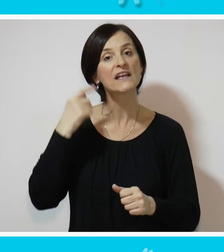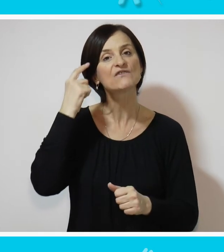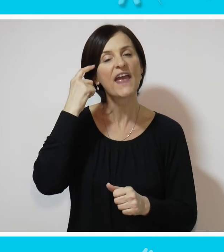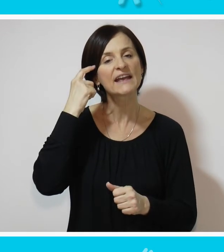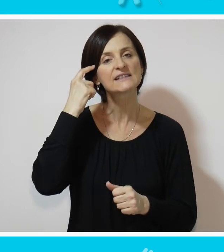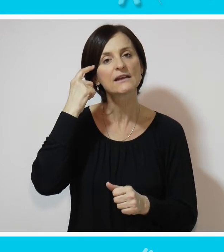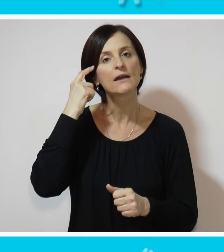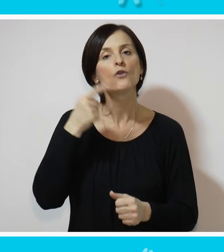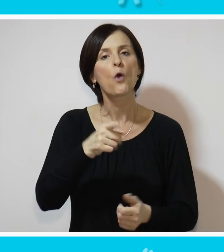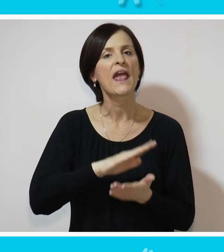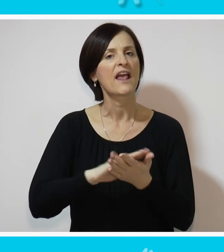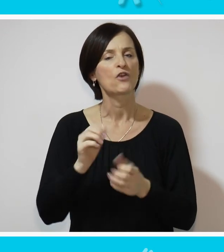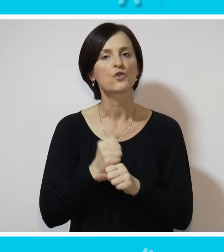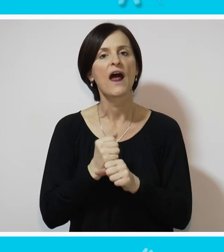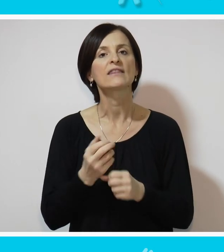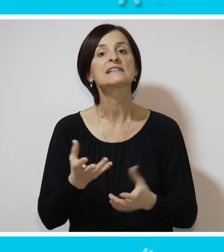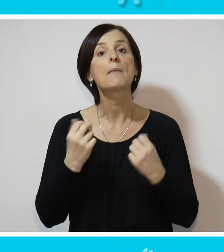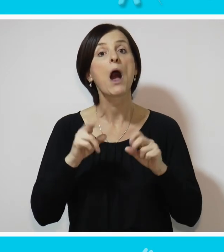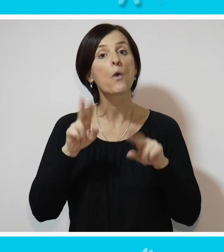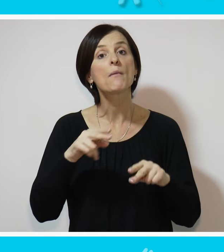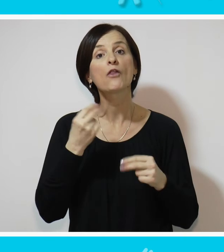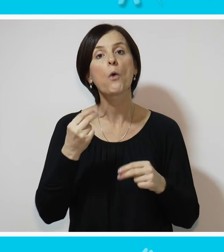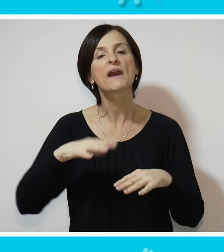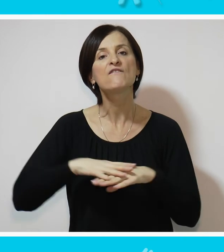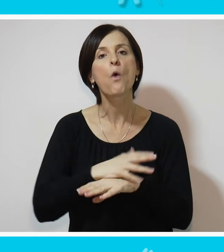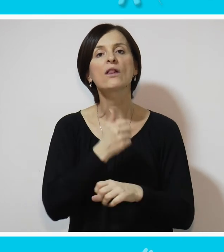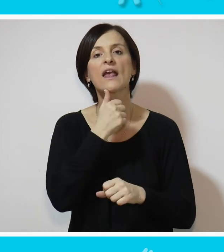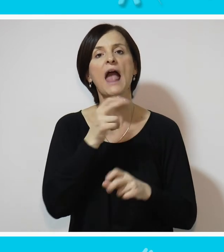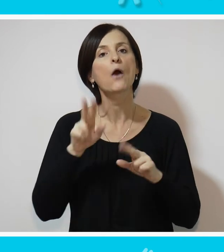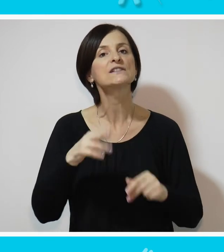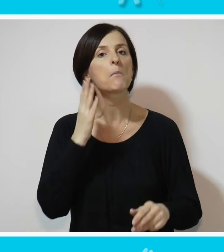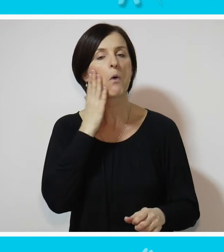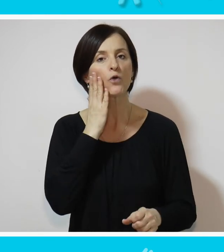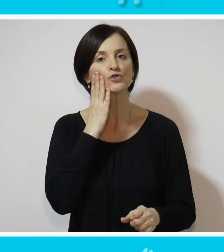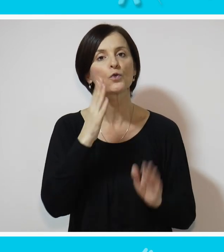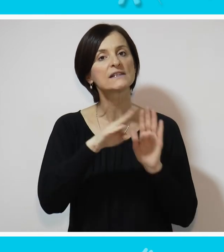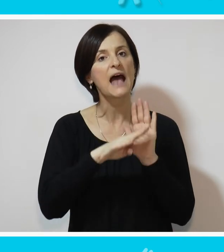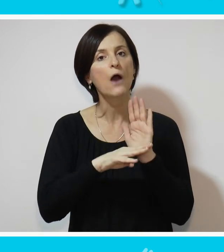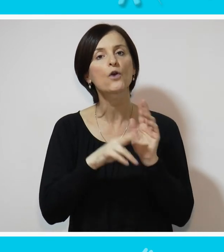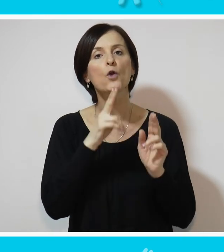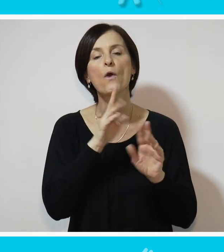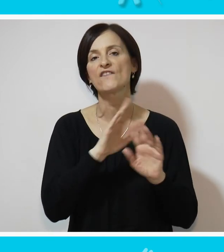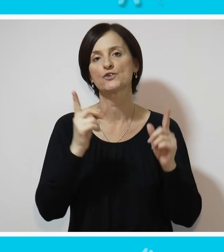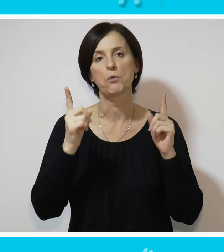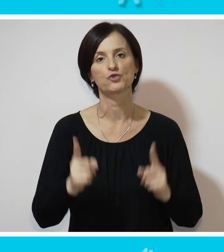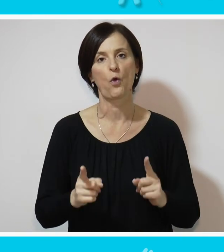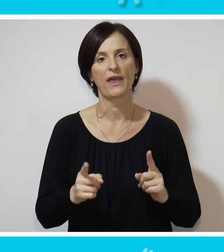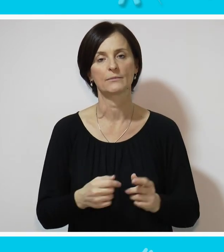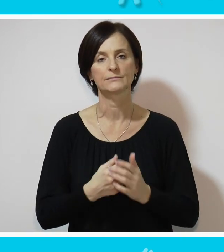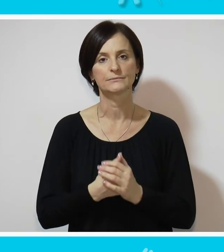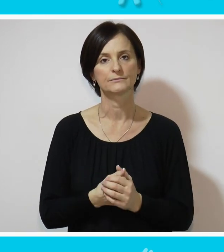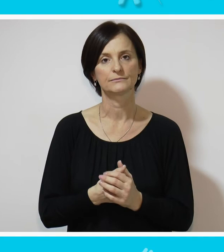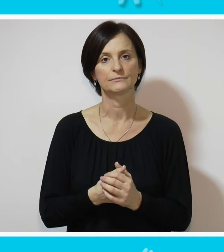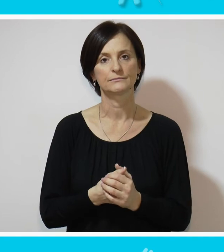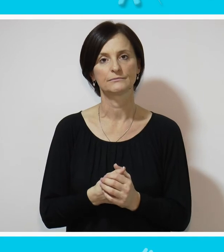svesti. Jednostavno je to uraditi samo ako postoji dobra volja i ako se u suštini poštuju zakoni koji već postoje za